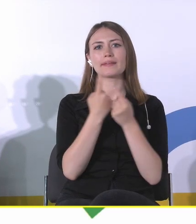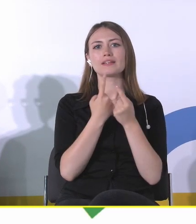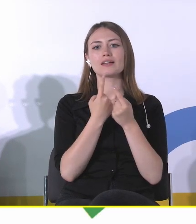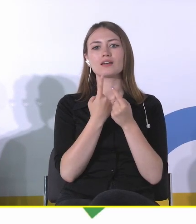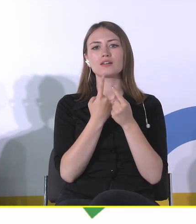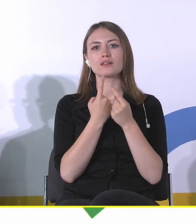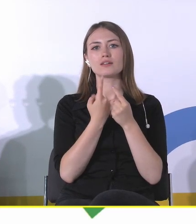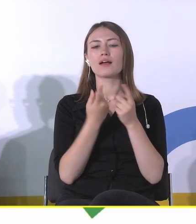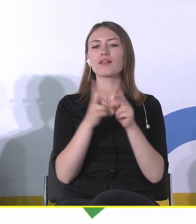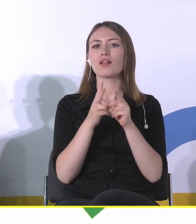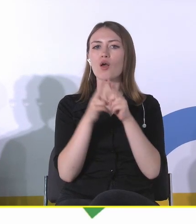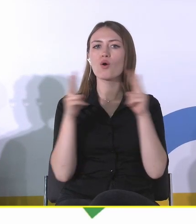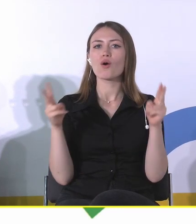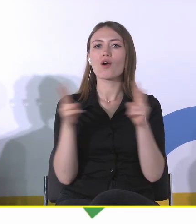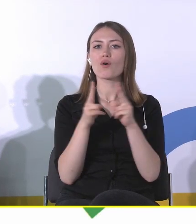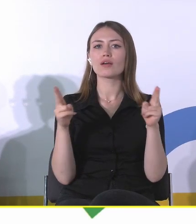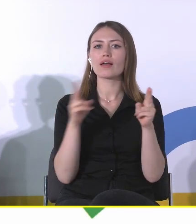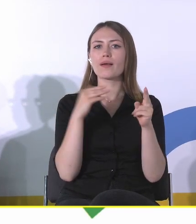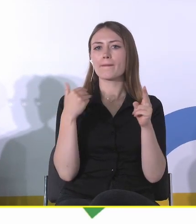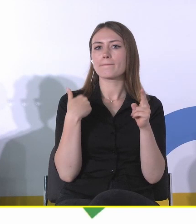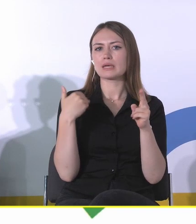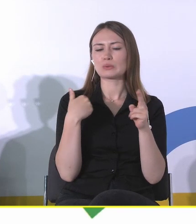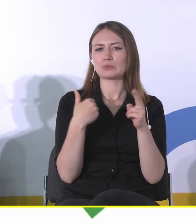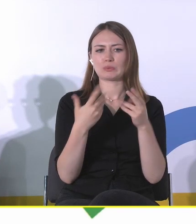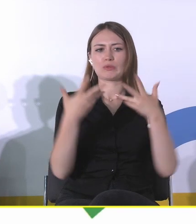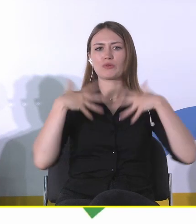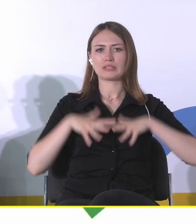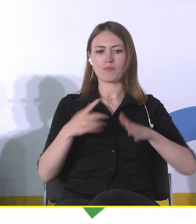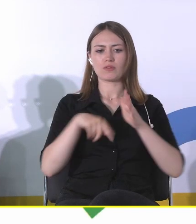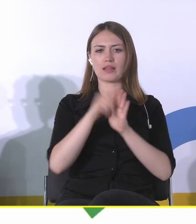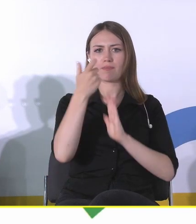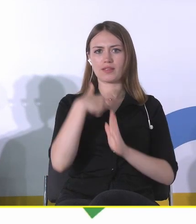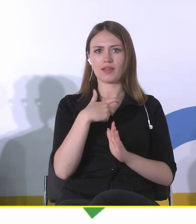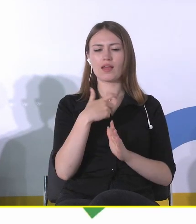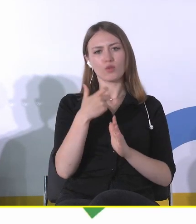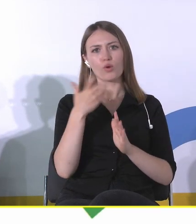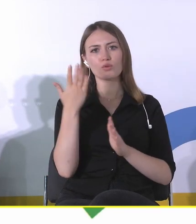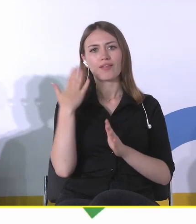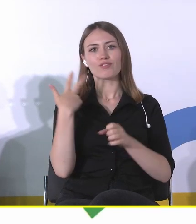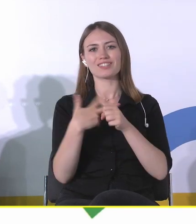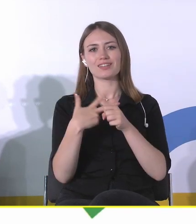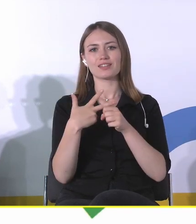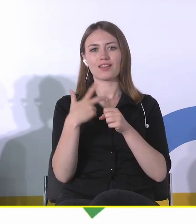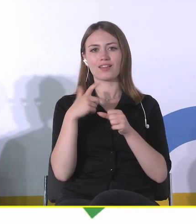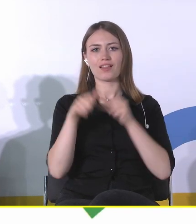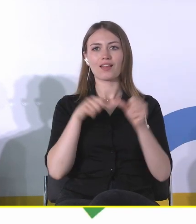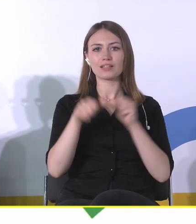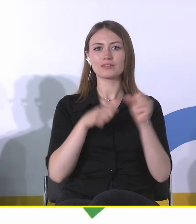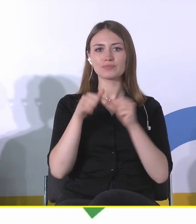elementem tożsamości dla mnie był proces transformacji, bo to jest ostatnie 30 lat. I tutaj dochodzimy do pytania na bardziej